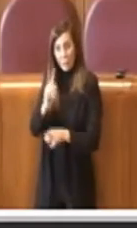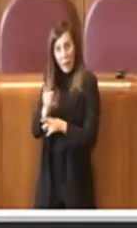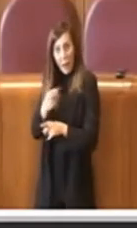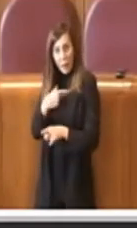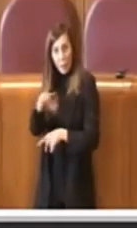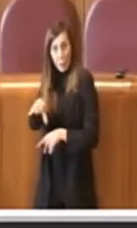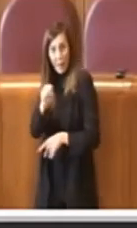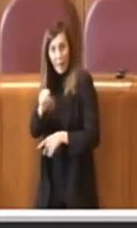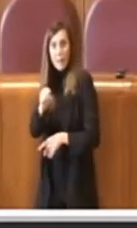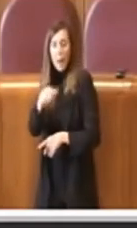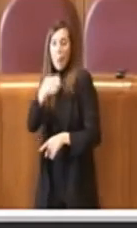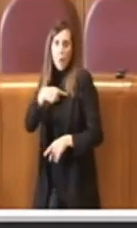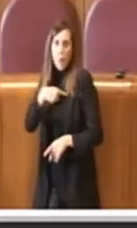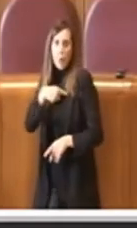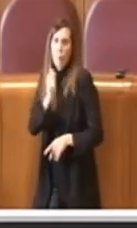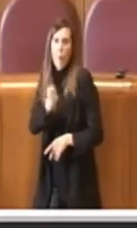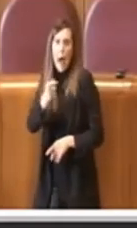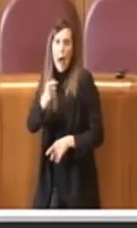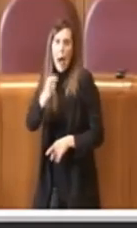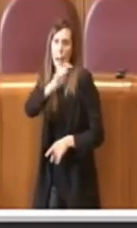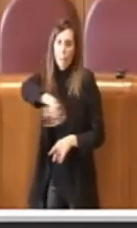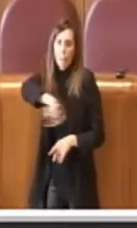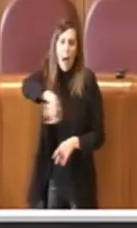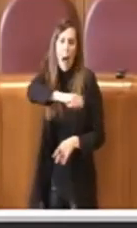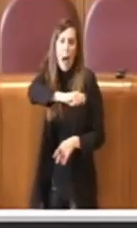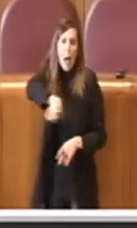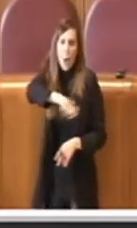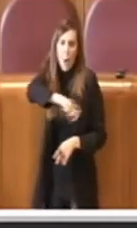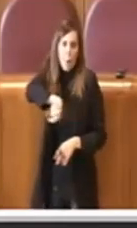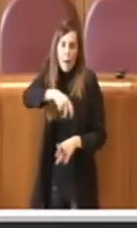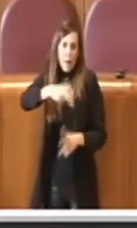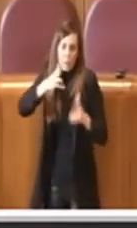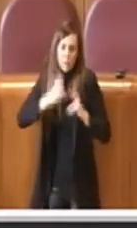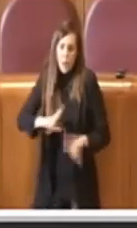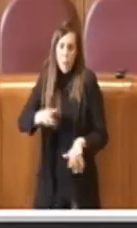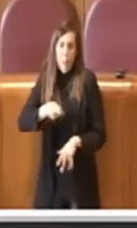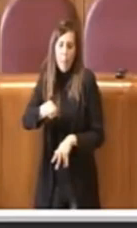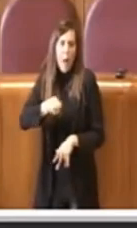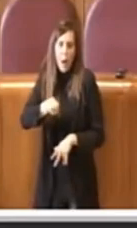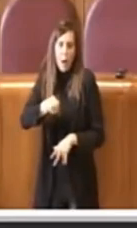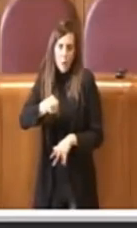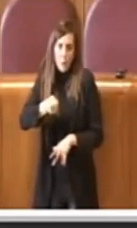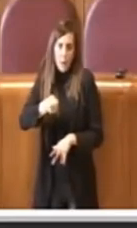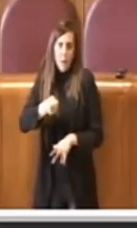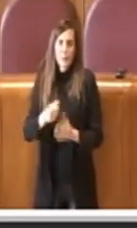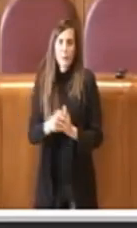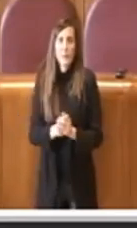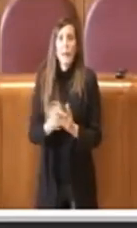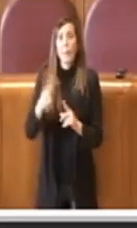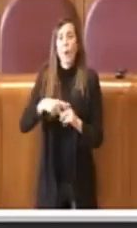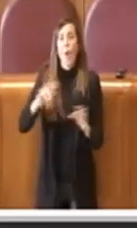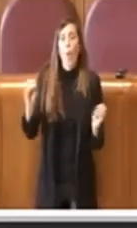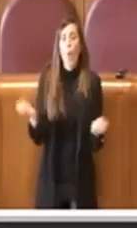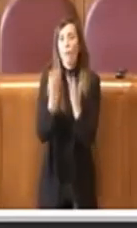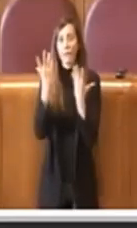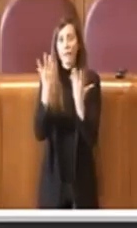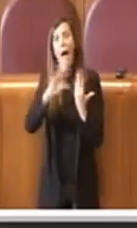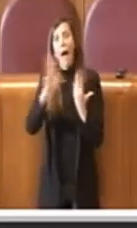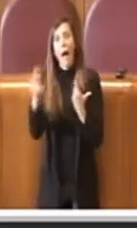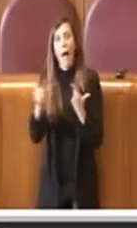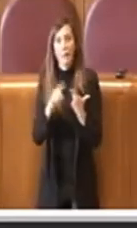Bancomat senza attendere un'autovettura che potrà offrire questo servizio. Altra novità importante che è comunque già